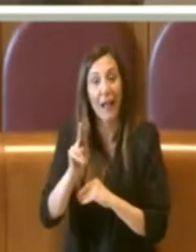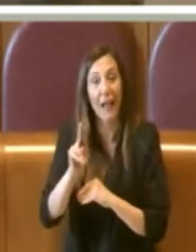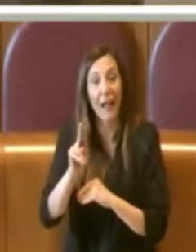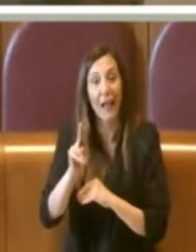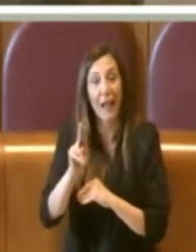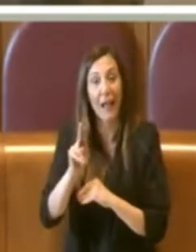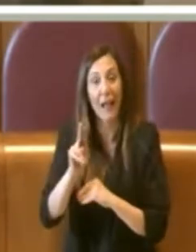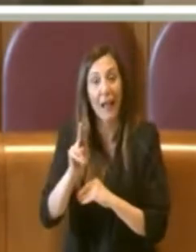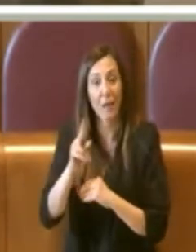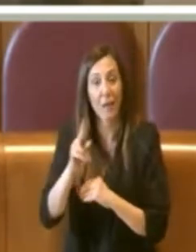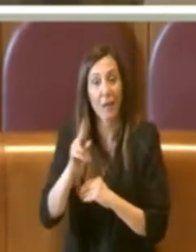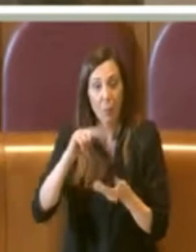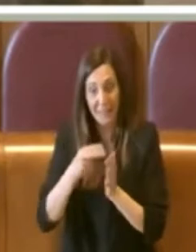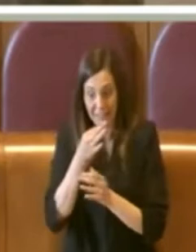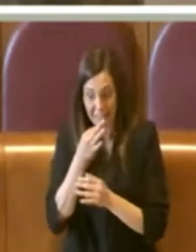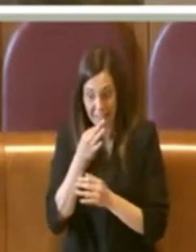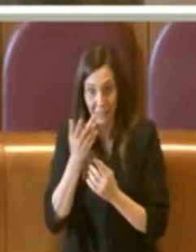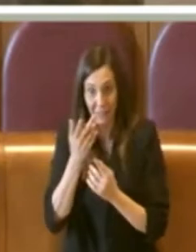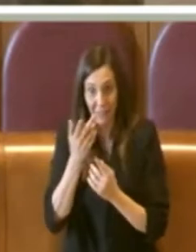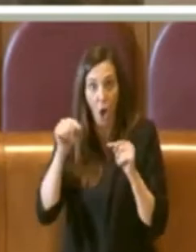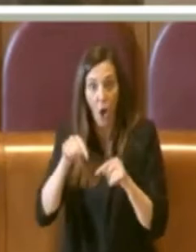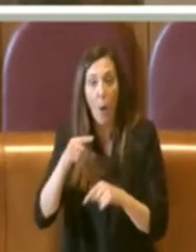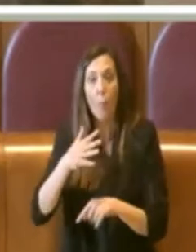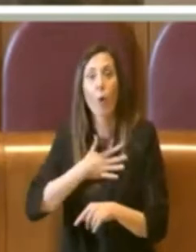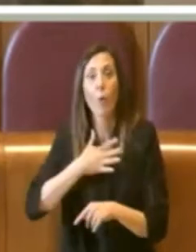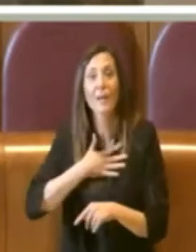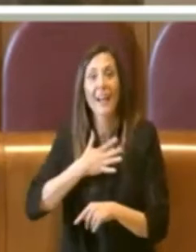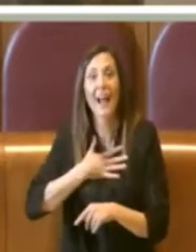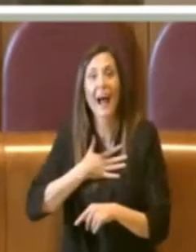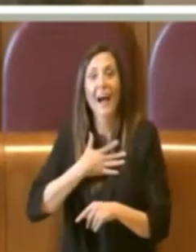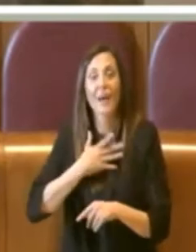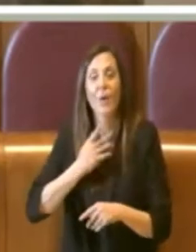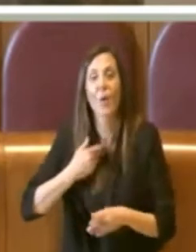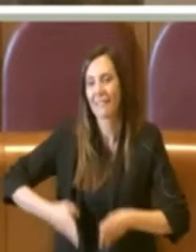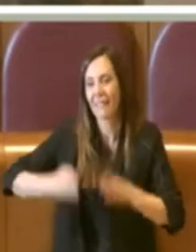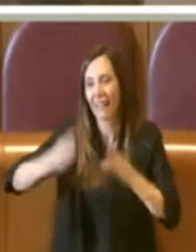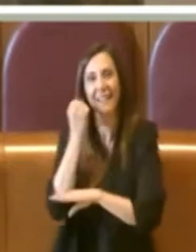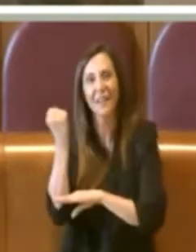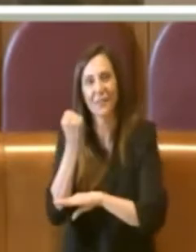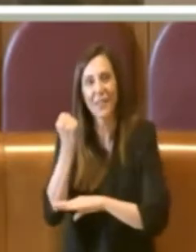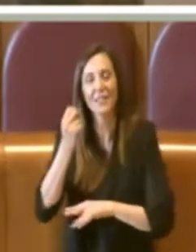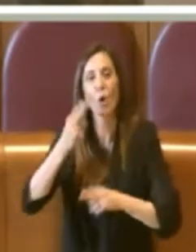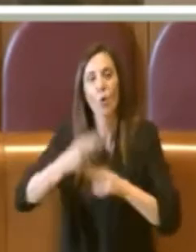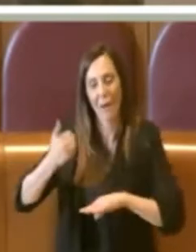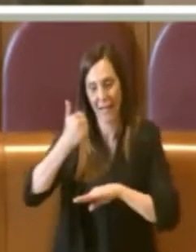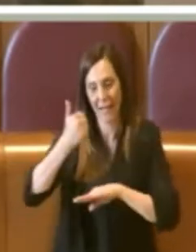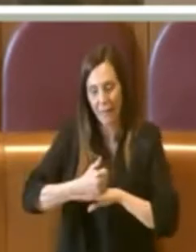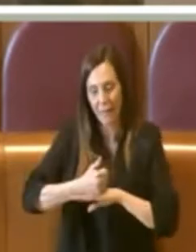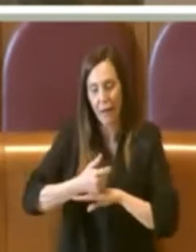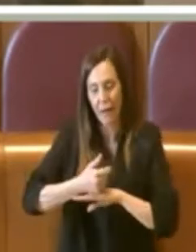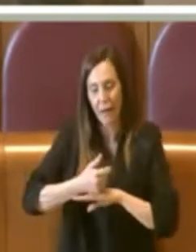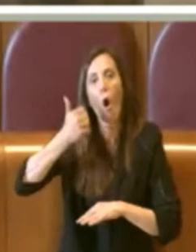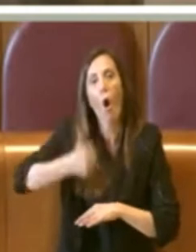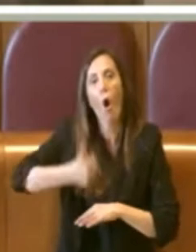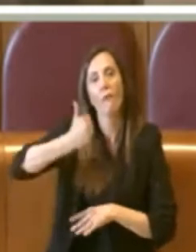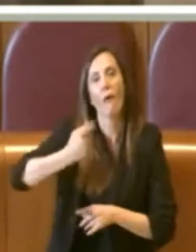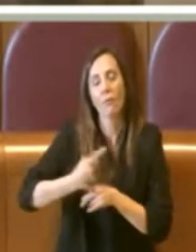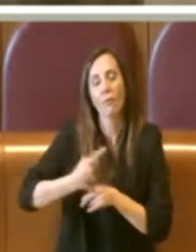il proprietario dell'infrastruttura che è Roma Capitale deve di volta in volta in bilancio stanziare i fondi,